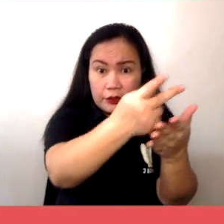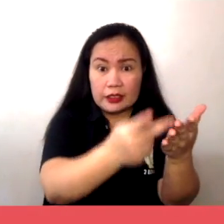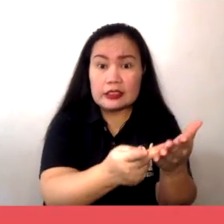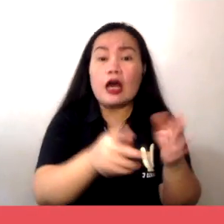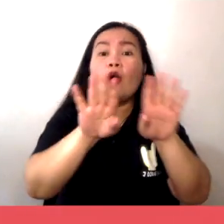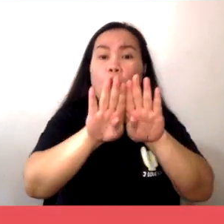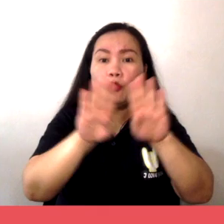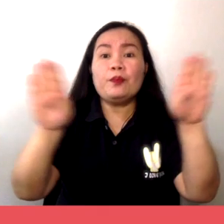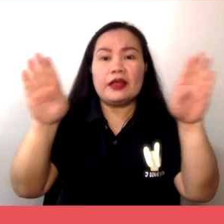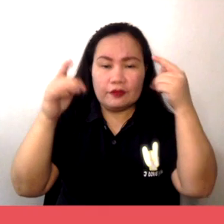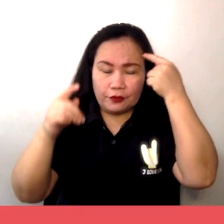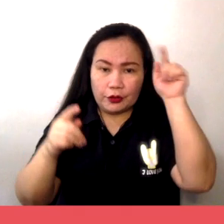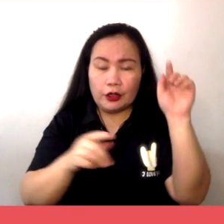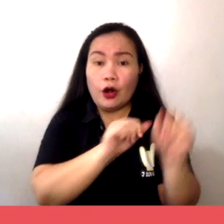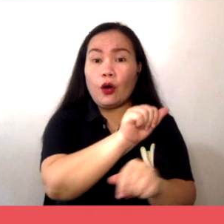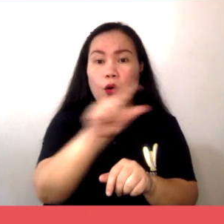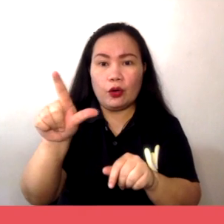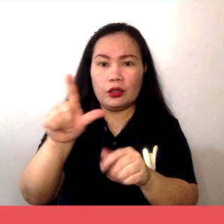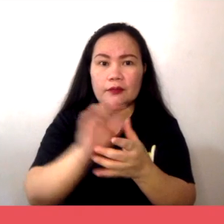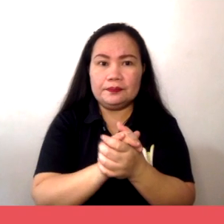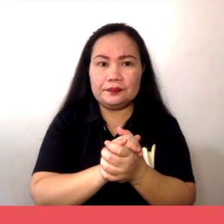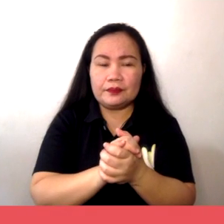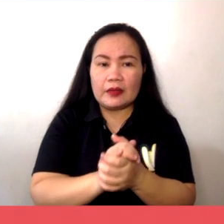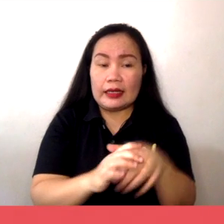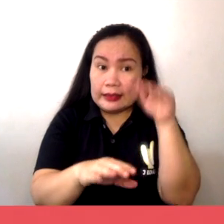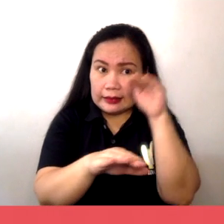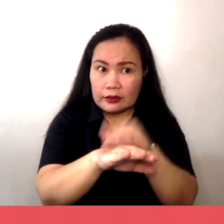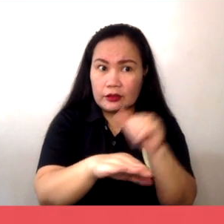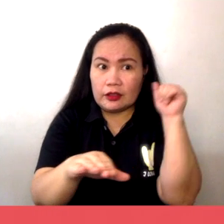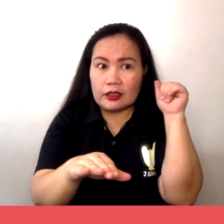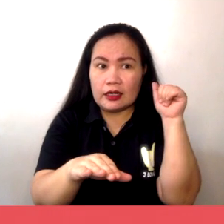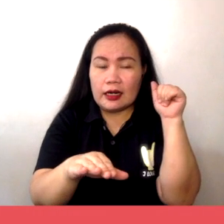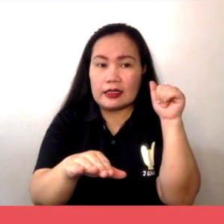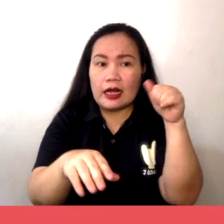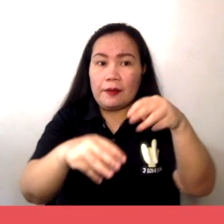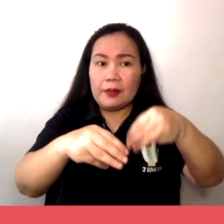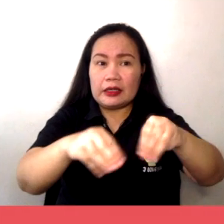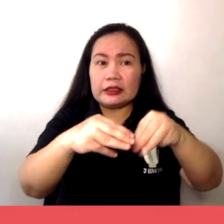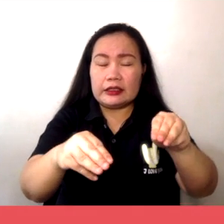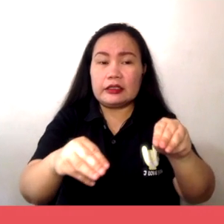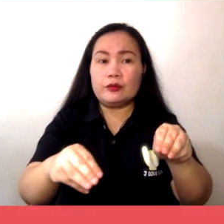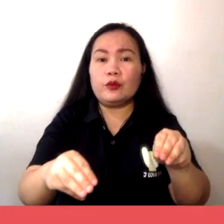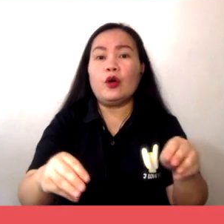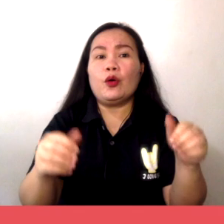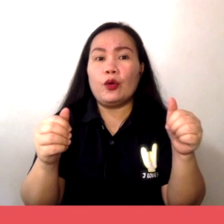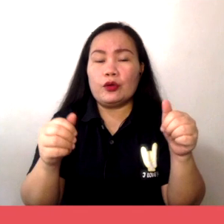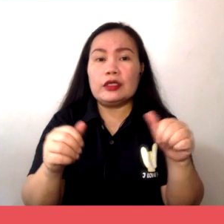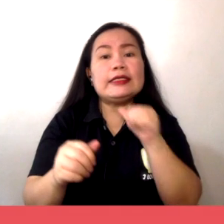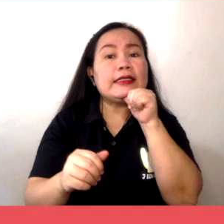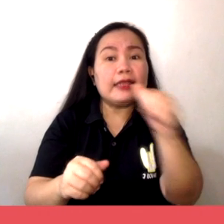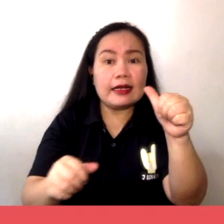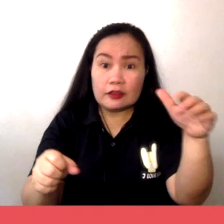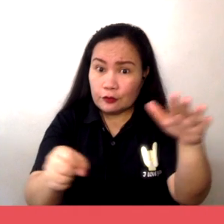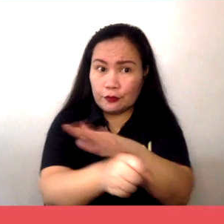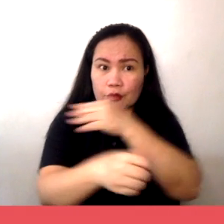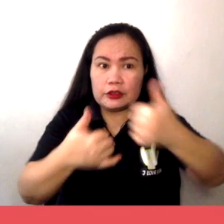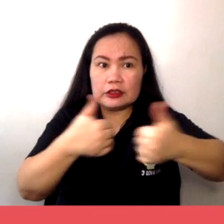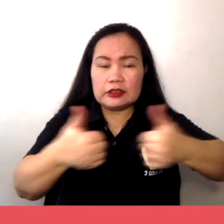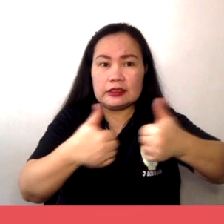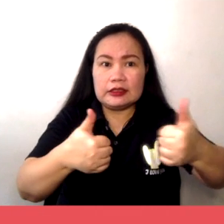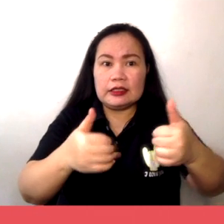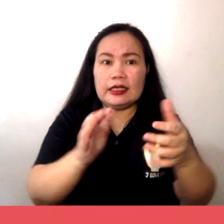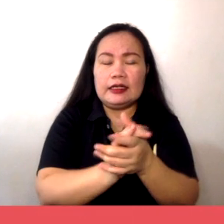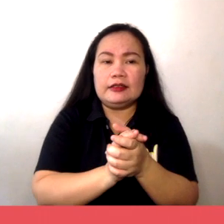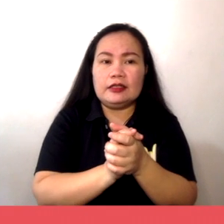kaalaman ng lahat. Tinatawag naman ang pamilihang may hindi ganap na kompetisyon ang istruktura kung